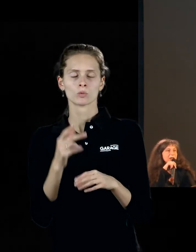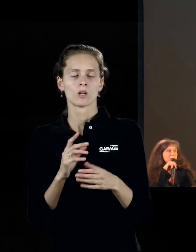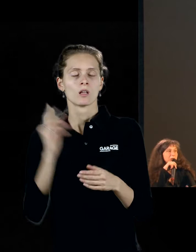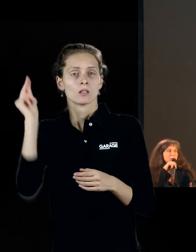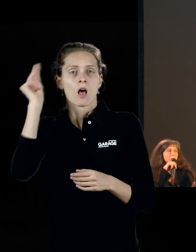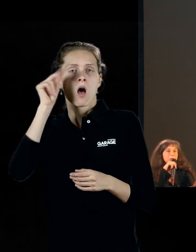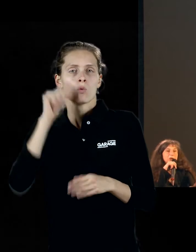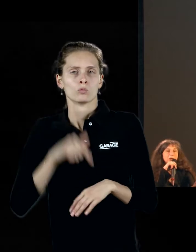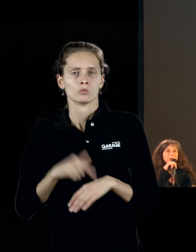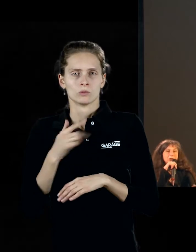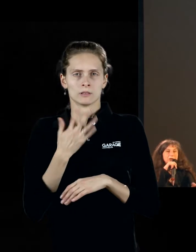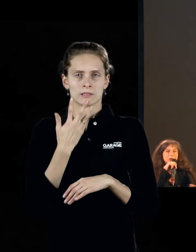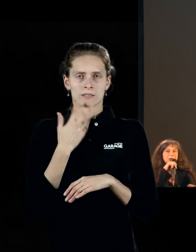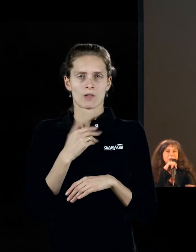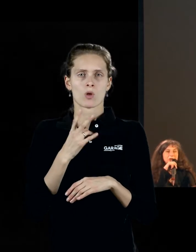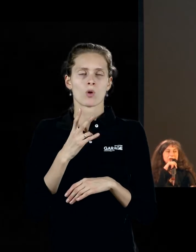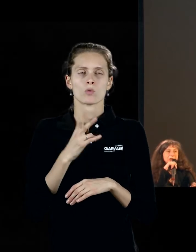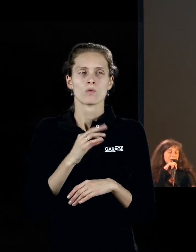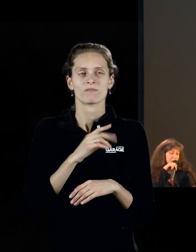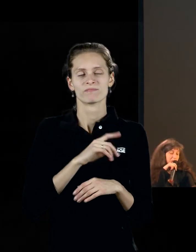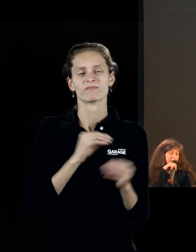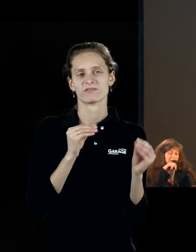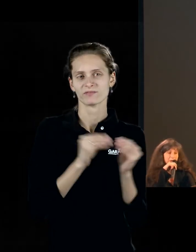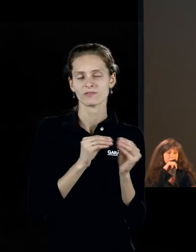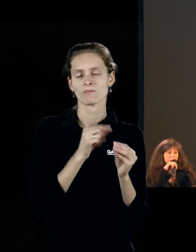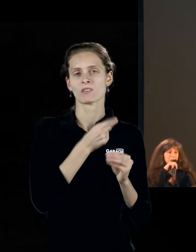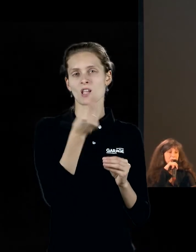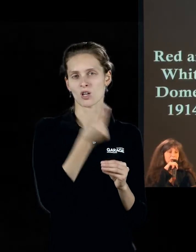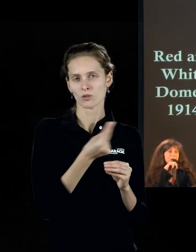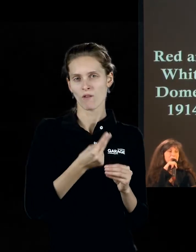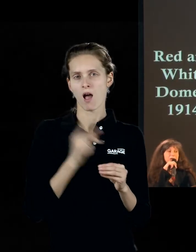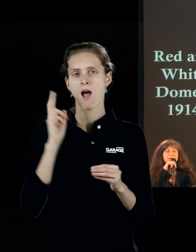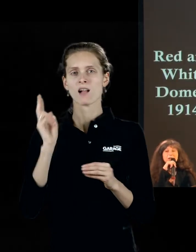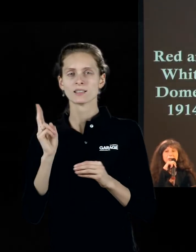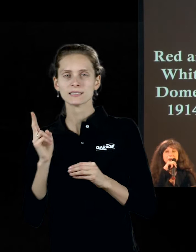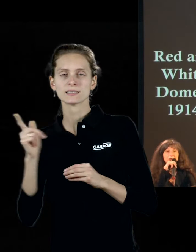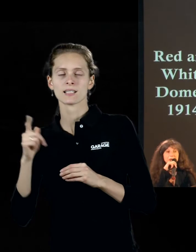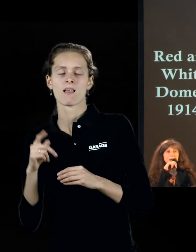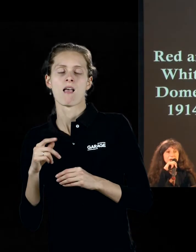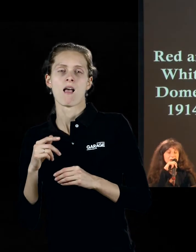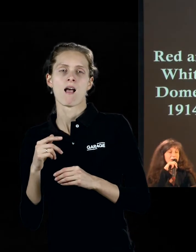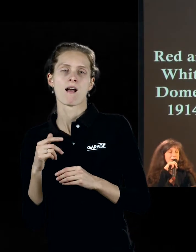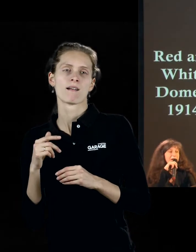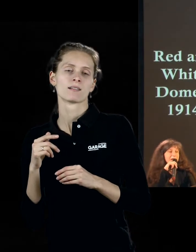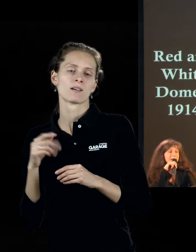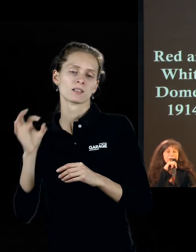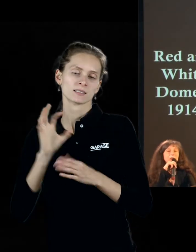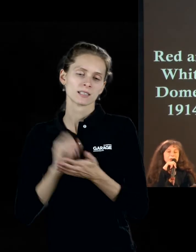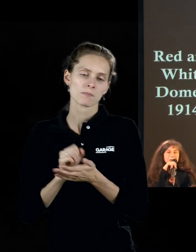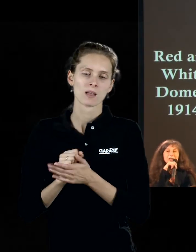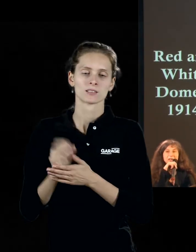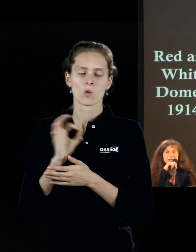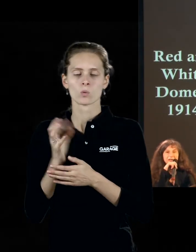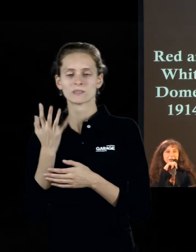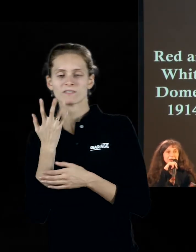цвет, но все равно он был прежде всего рисовальщиком. Если Кандинский был теоретиком цветов, то клея был теоретиком прежде всего красок и